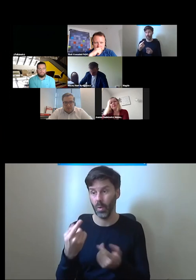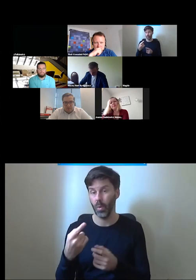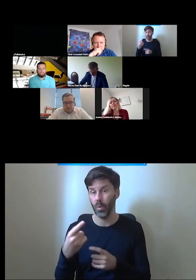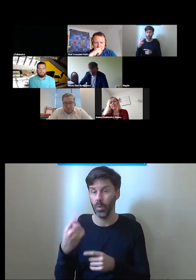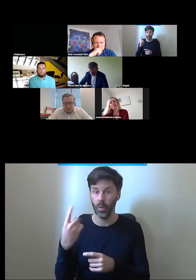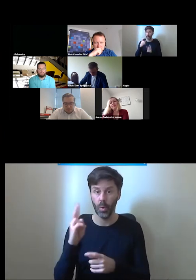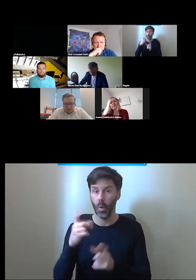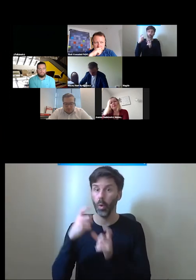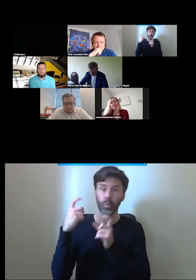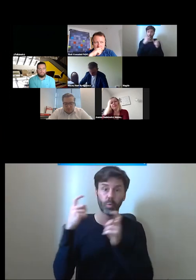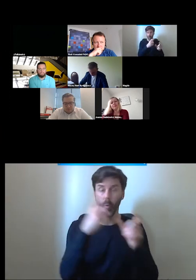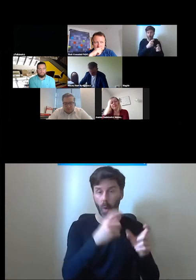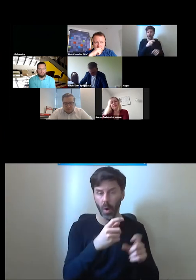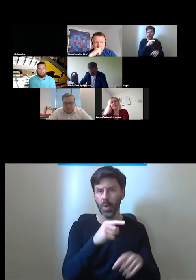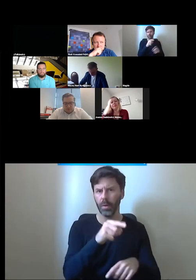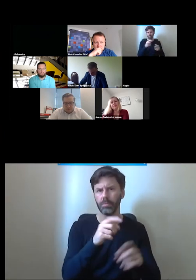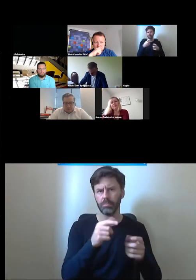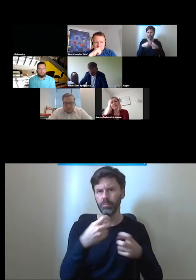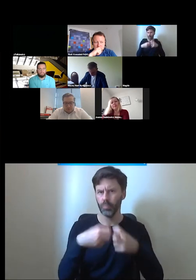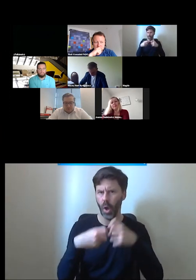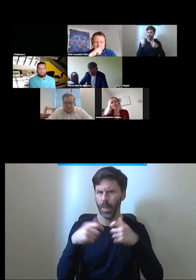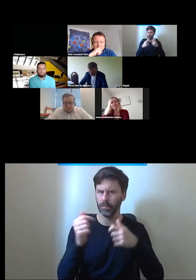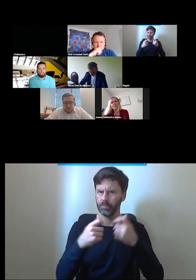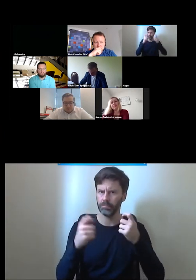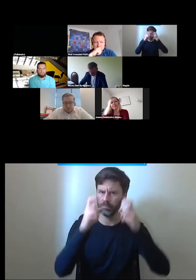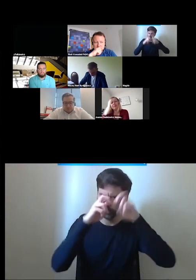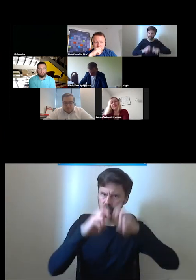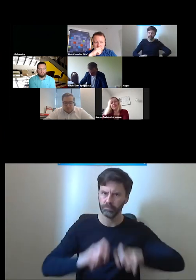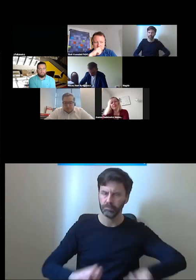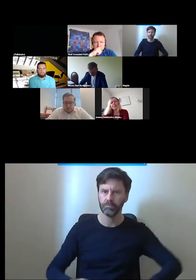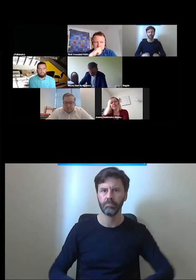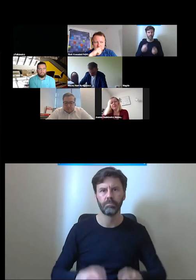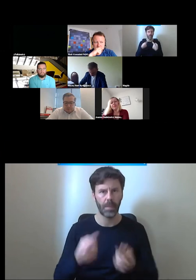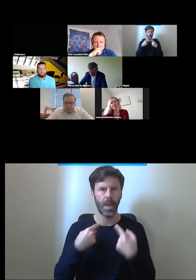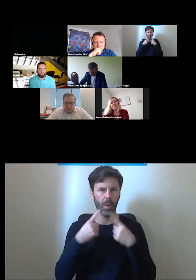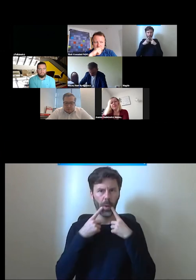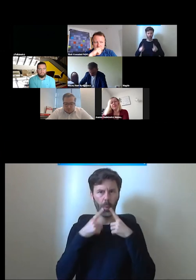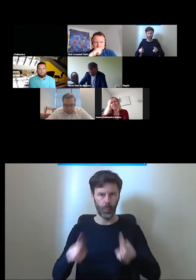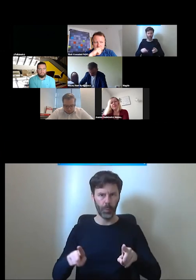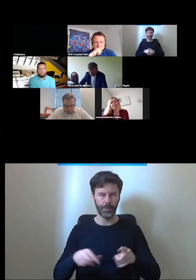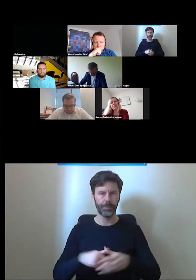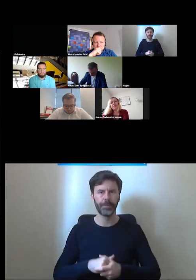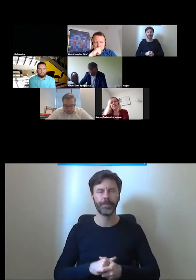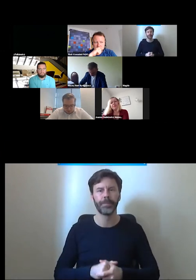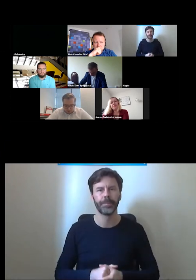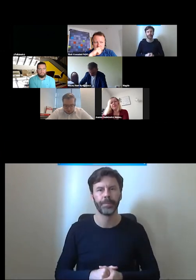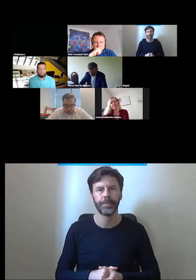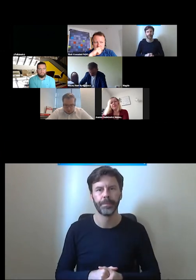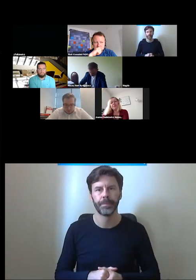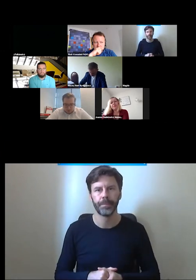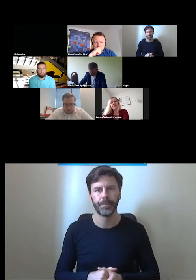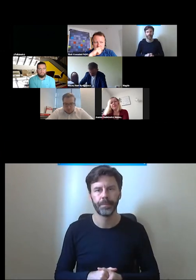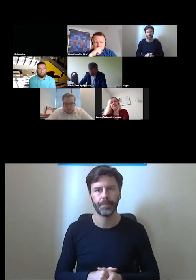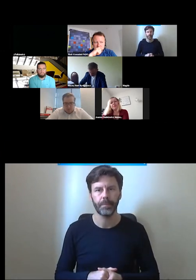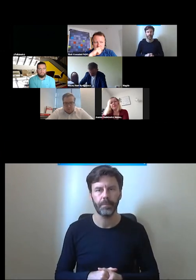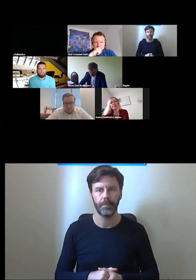jest jeden przynajmniej jeden problem do rozwiązania i i odwodzianie do tego podchodzimy natomiast ja bym chciał jakby podkreślić